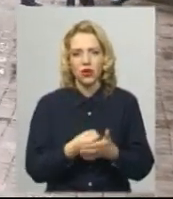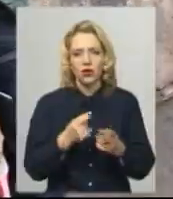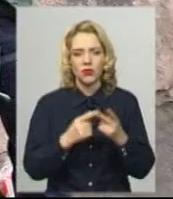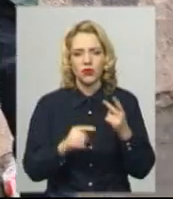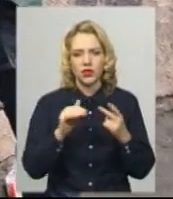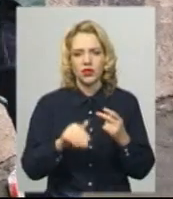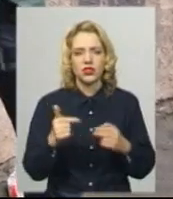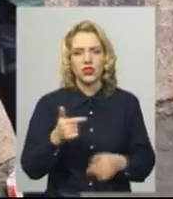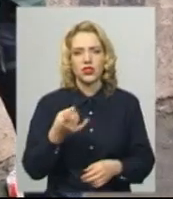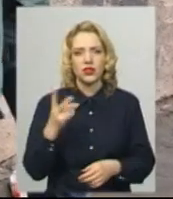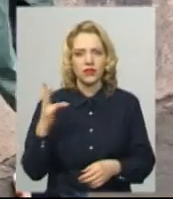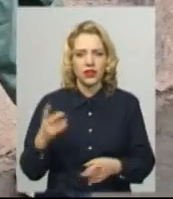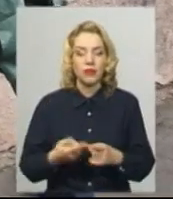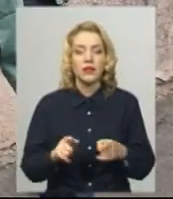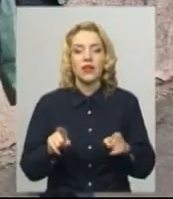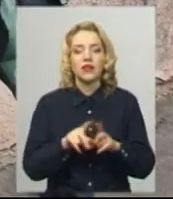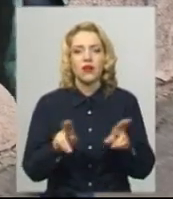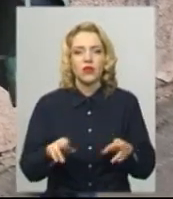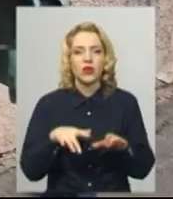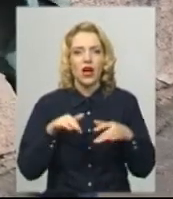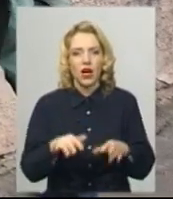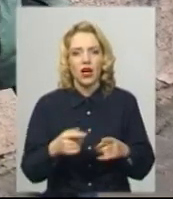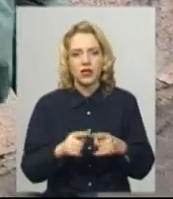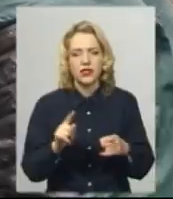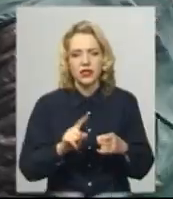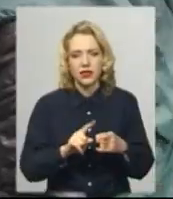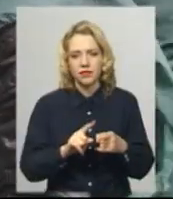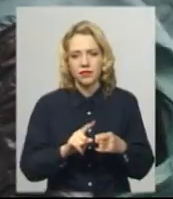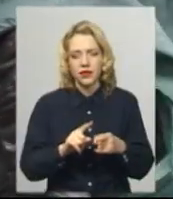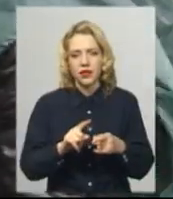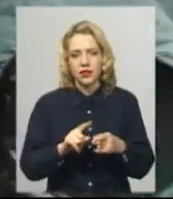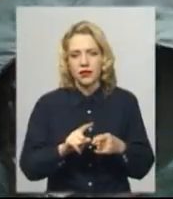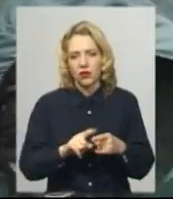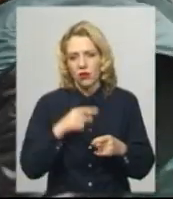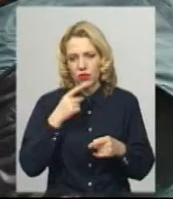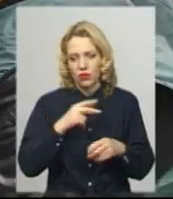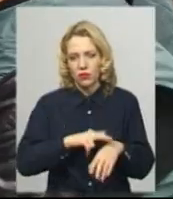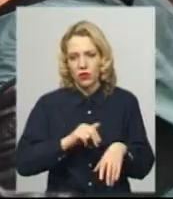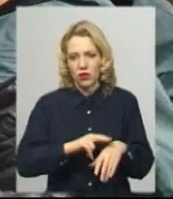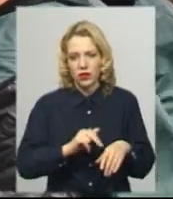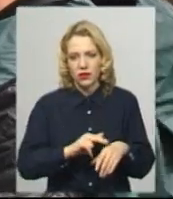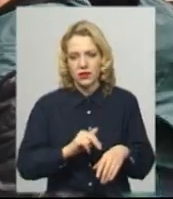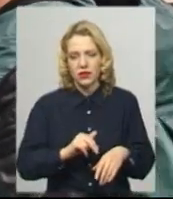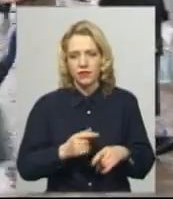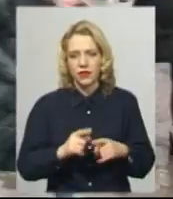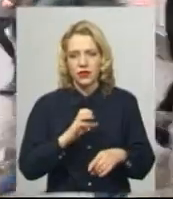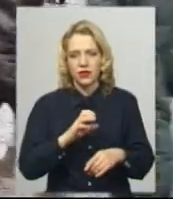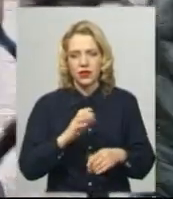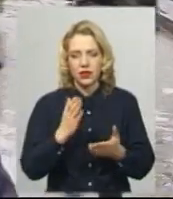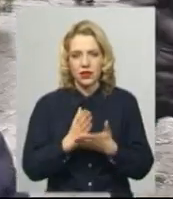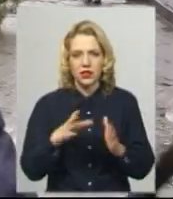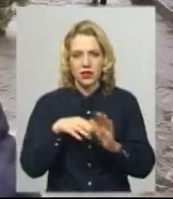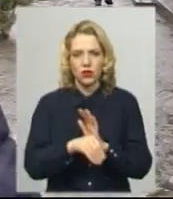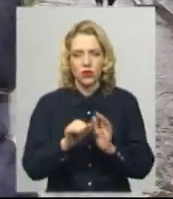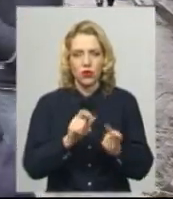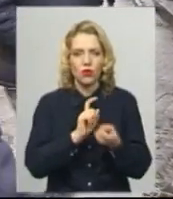гривень. Подібна акція, каже заступна начальника управління протидії наркозлочинності Гону управління Національної поліції області Віктор Смолич, є складовою у